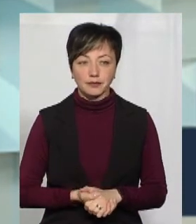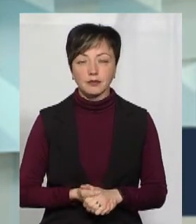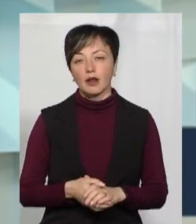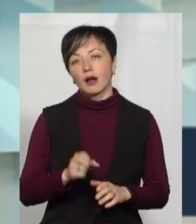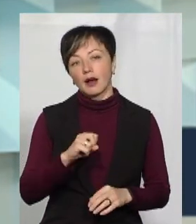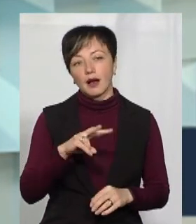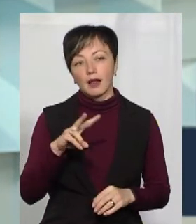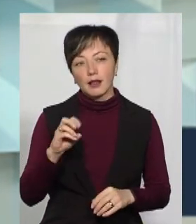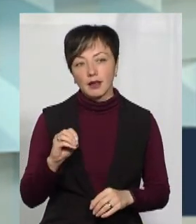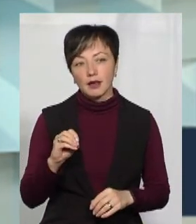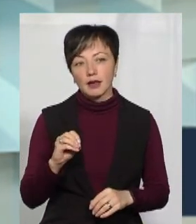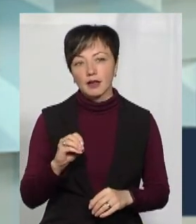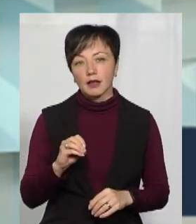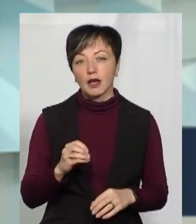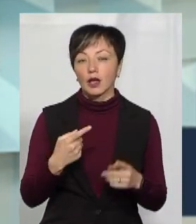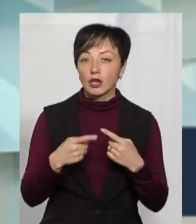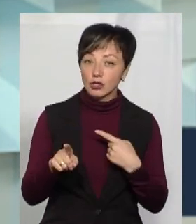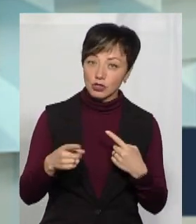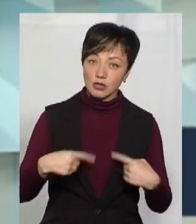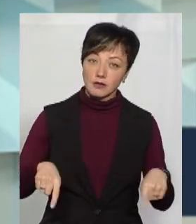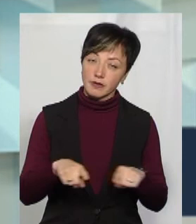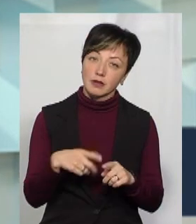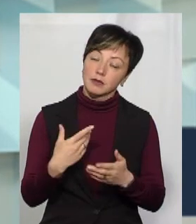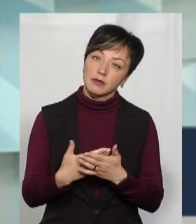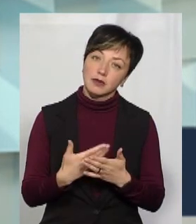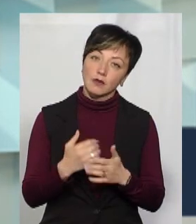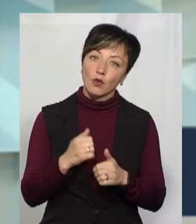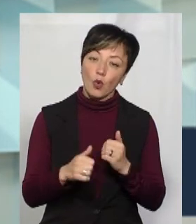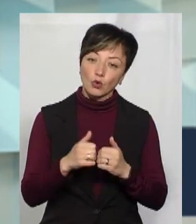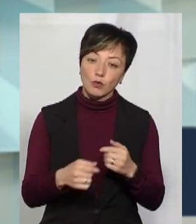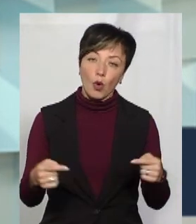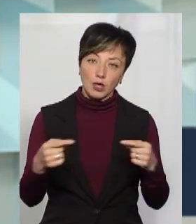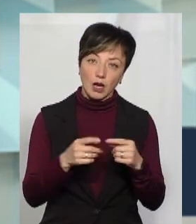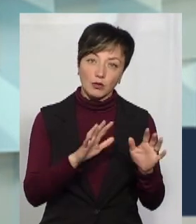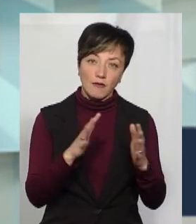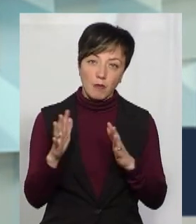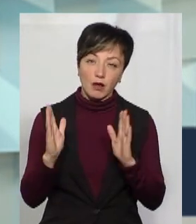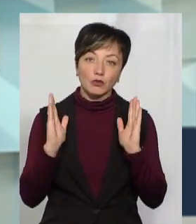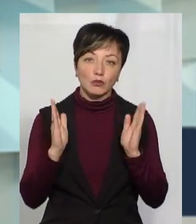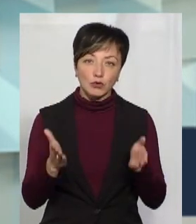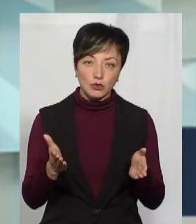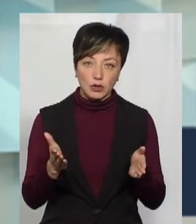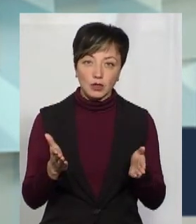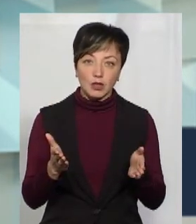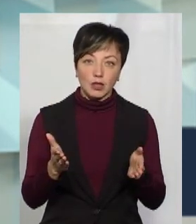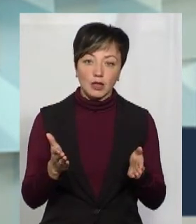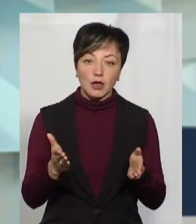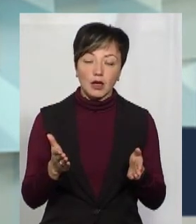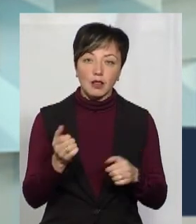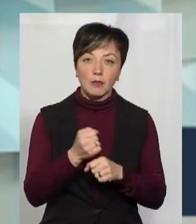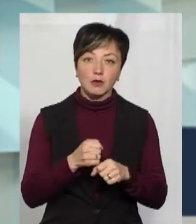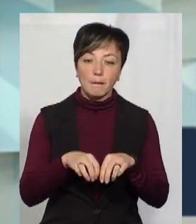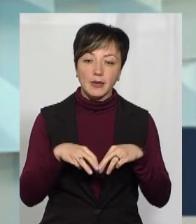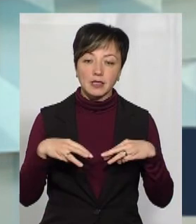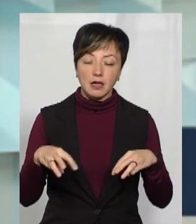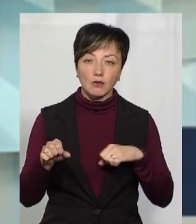Але, що стосується інших сфер, до прикладу, в кожному конкретному випадку буде напрацьований Міністерством охорони